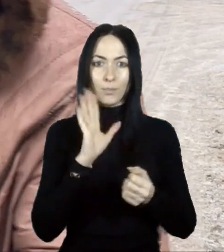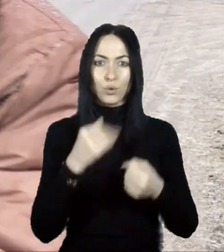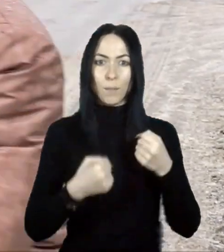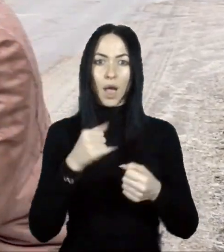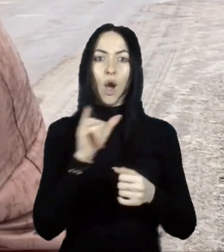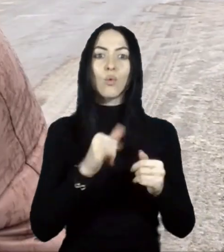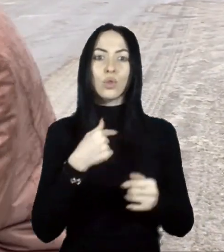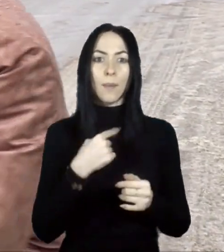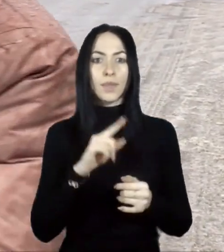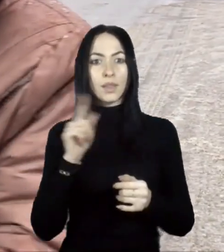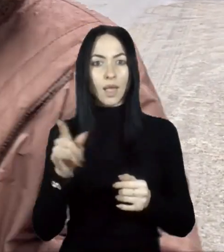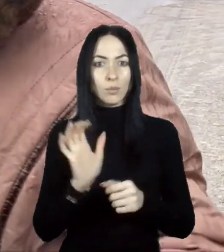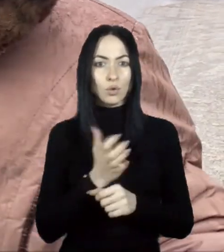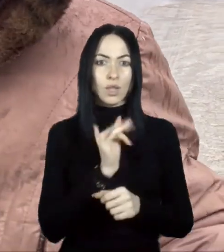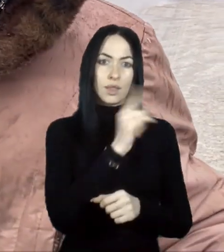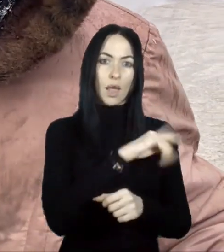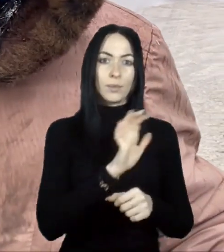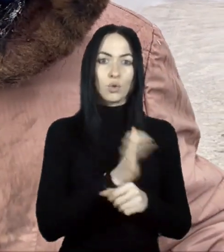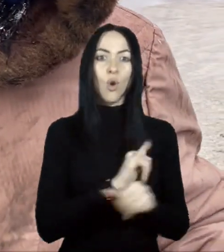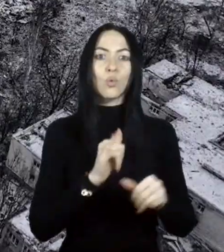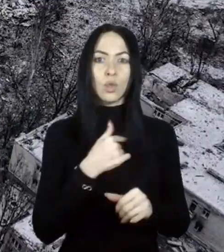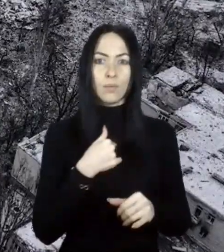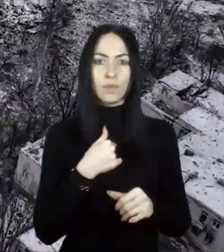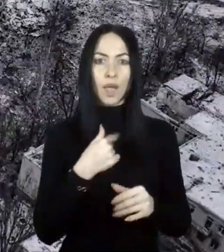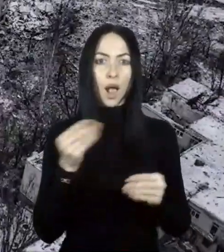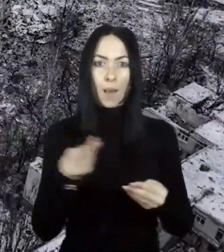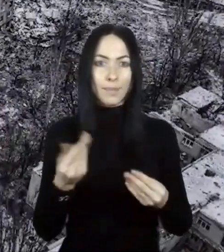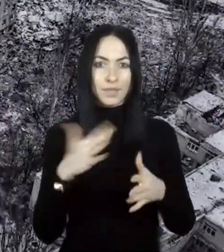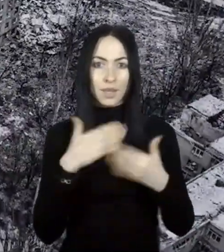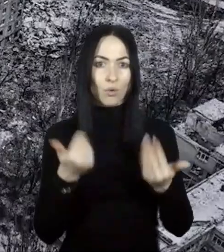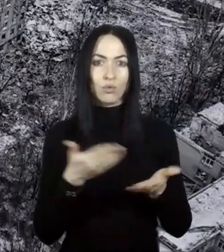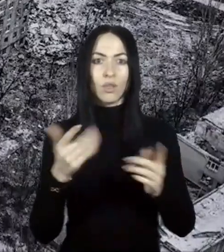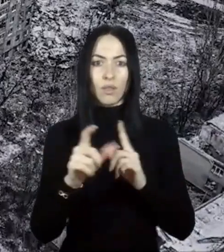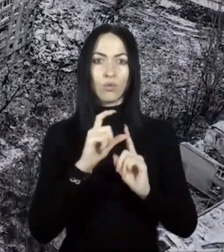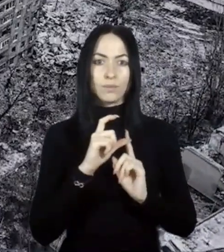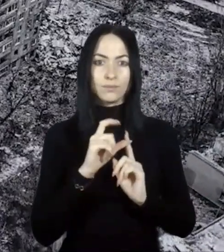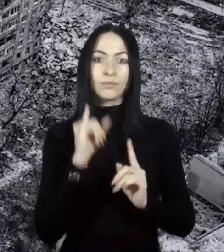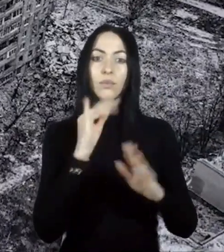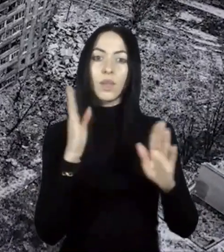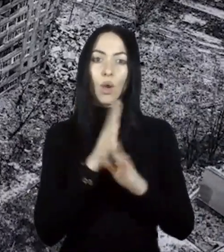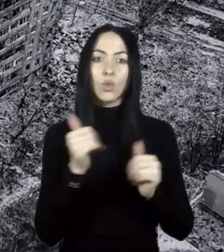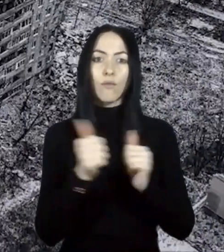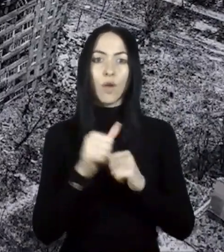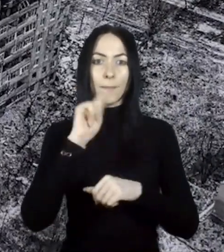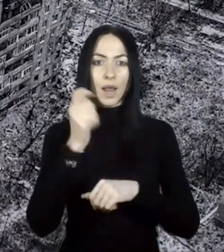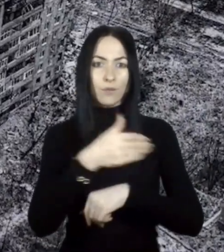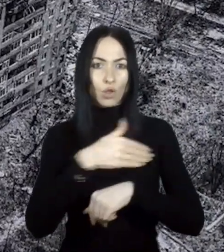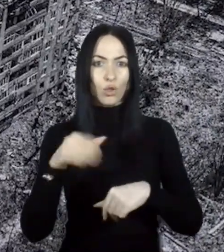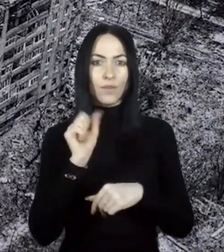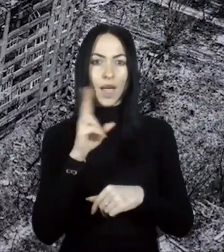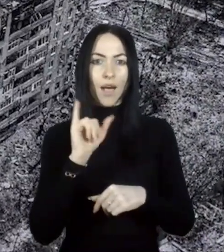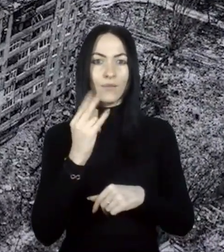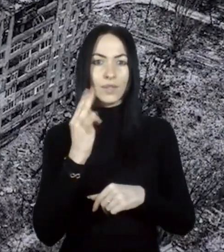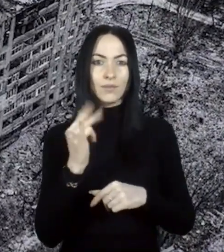мені? Там скоржко, і там скоржко. Піска вже немає. Негодою при фронтовій Авдіївці. За словами керівника тамтешньої